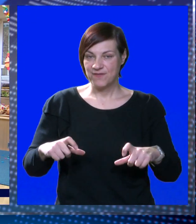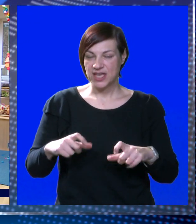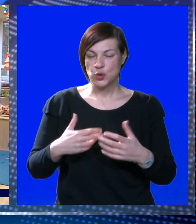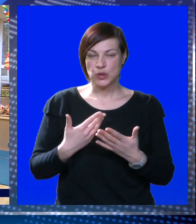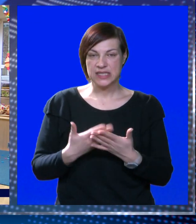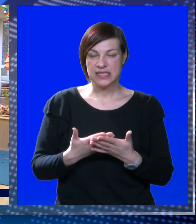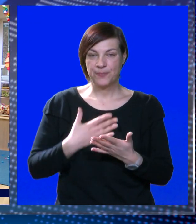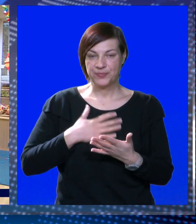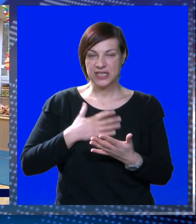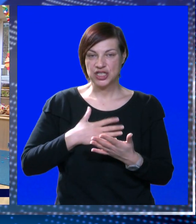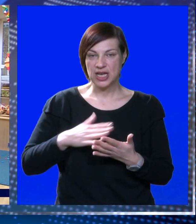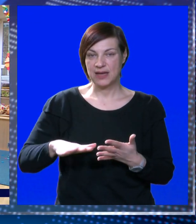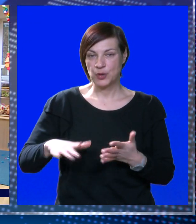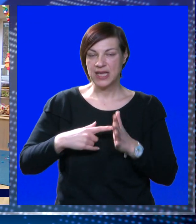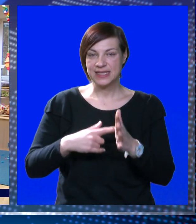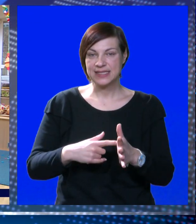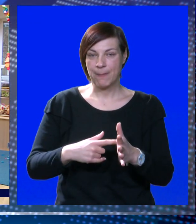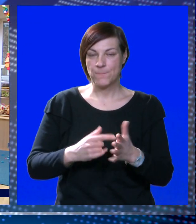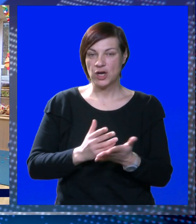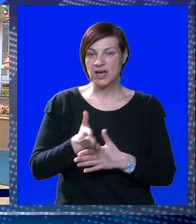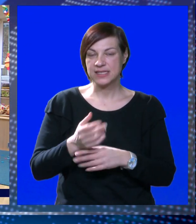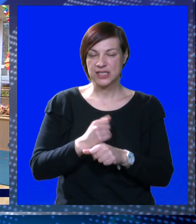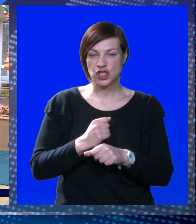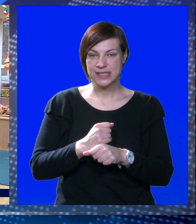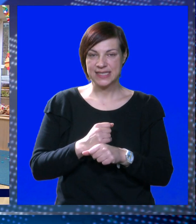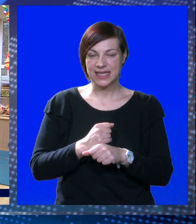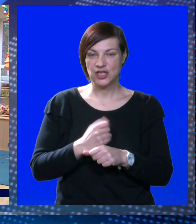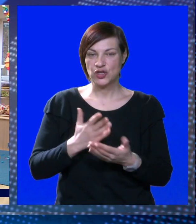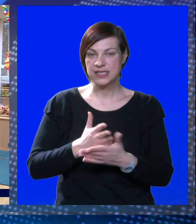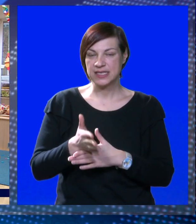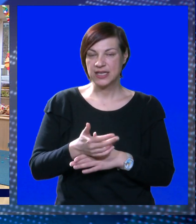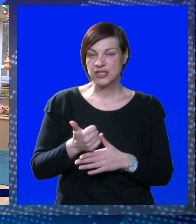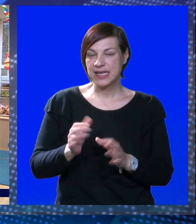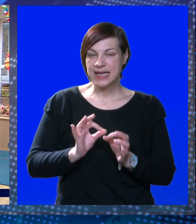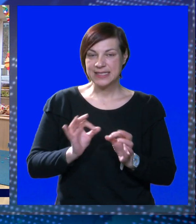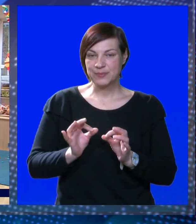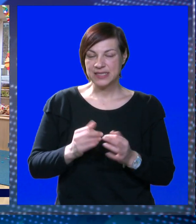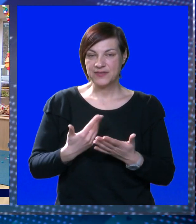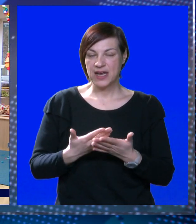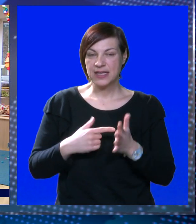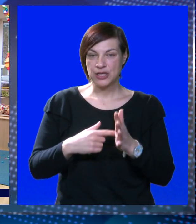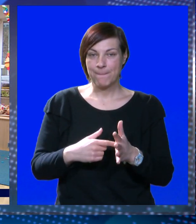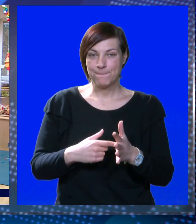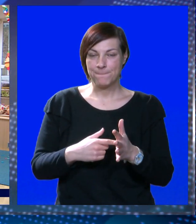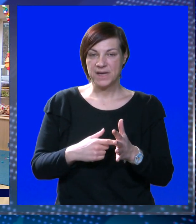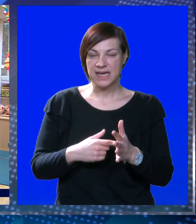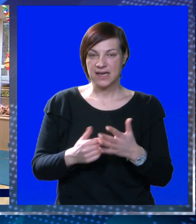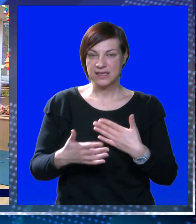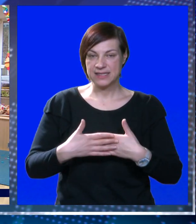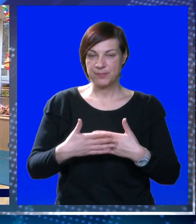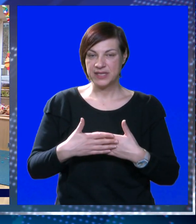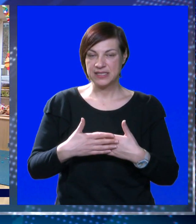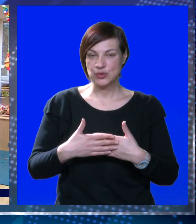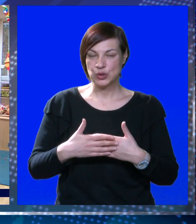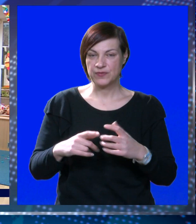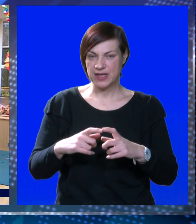virusnih infekcija i želimo djeci pokazati kroz ove radionice, kroz ovaj jedan specifičan način prikaza prisustva,